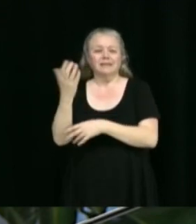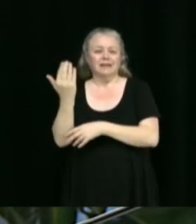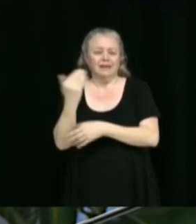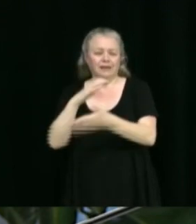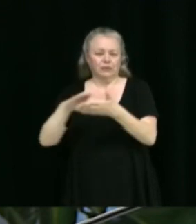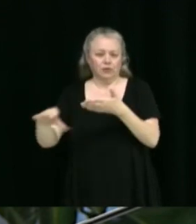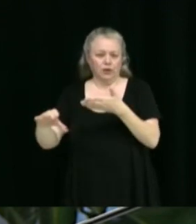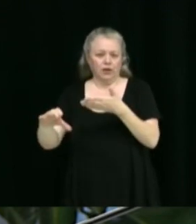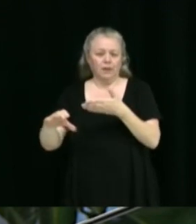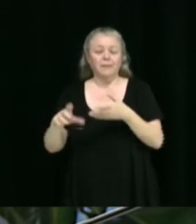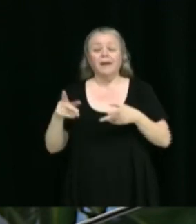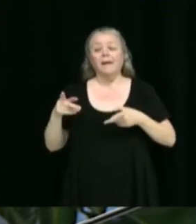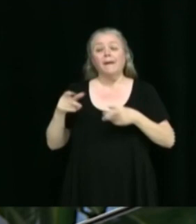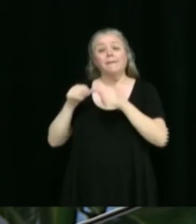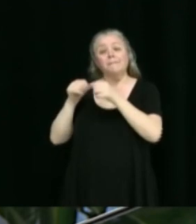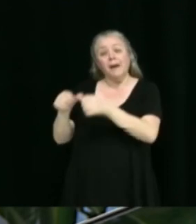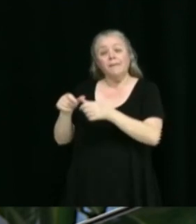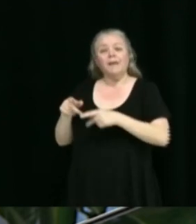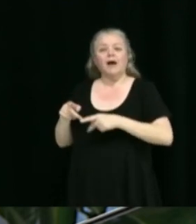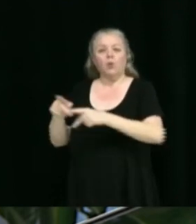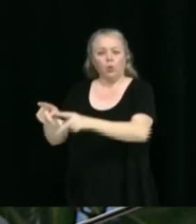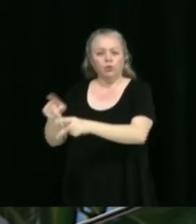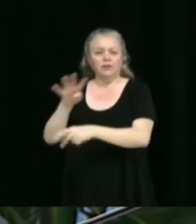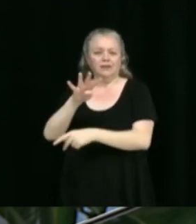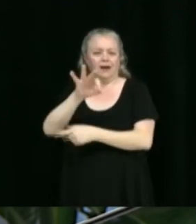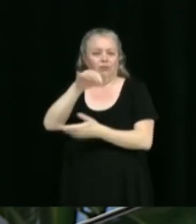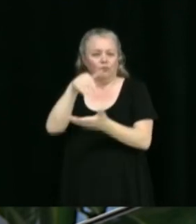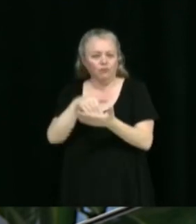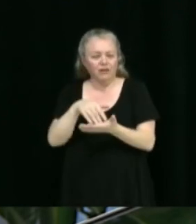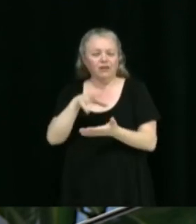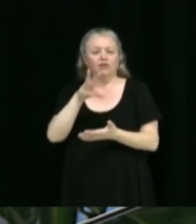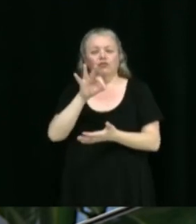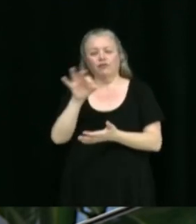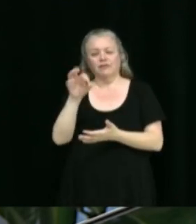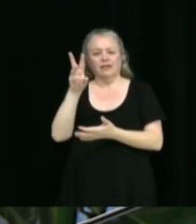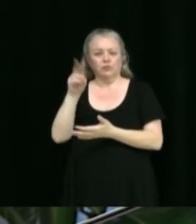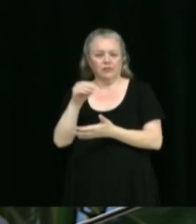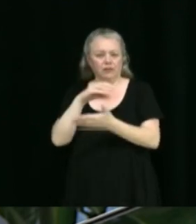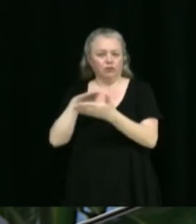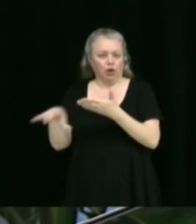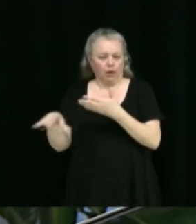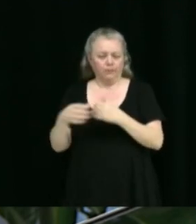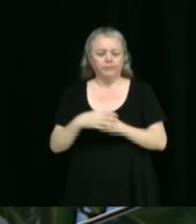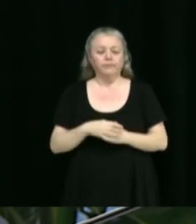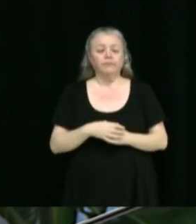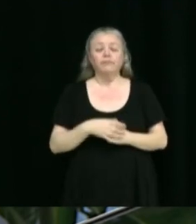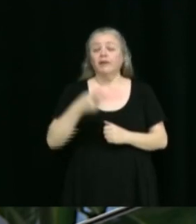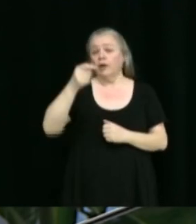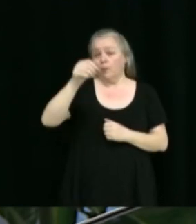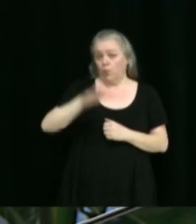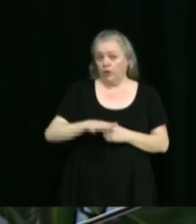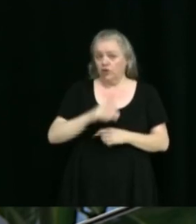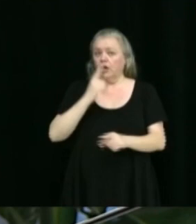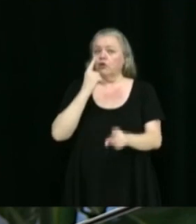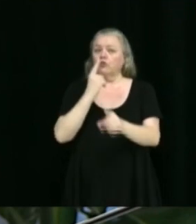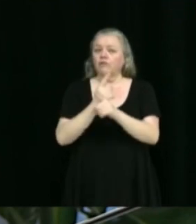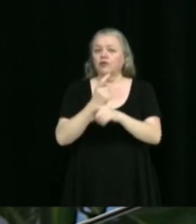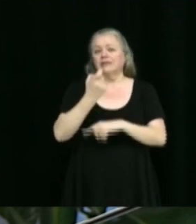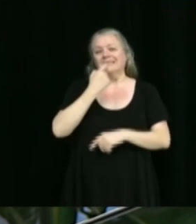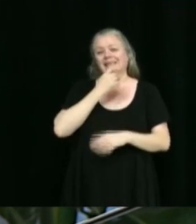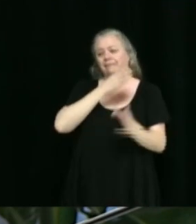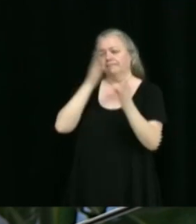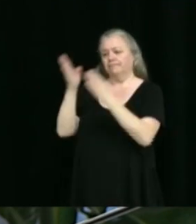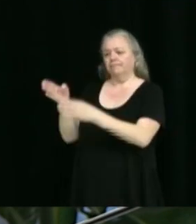et de Permaroute pour 49 960 $. Il y lieu d'accepter la plus basse soumission conforme, soit celle de